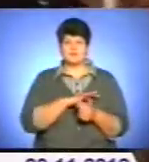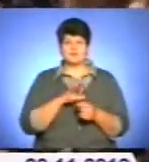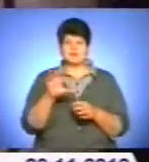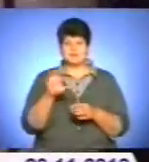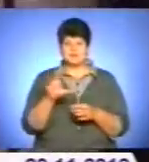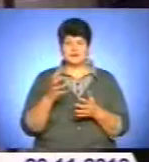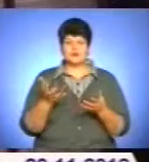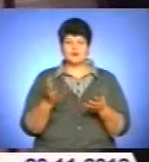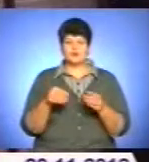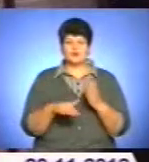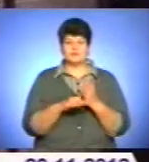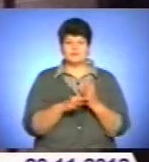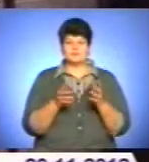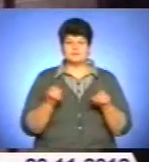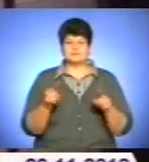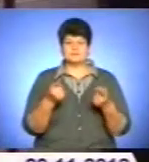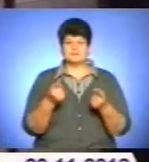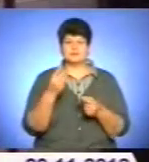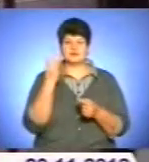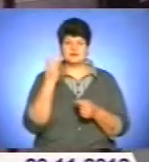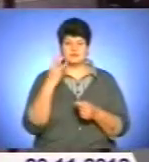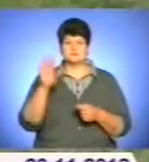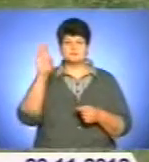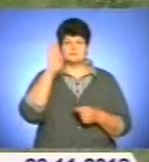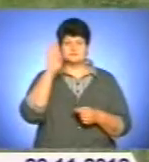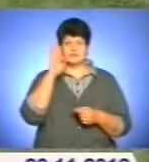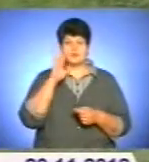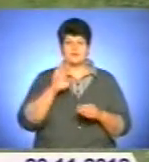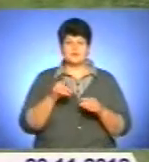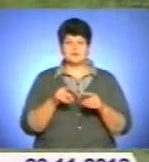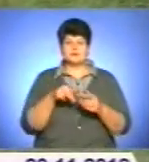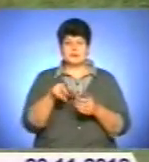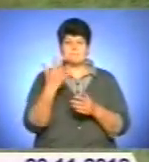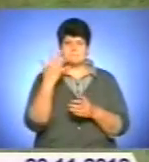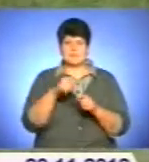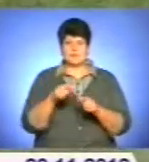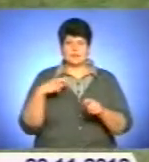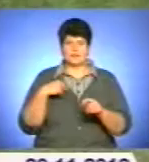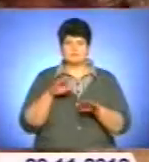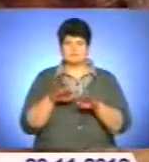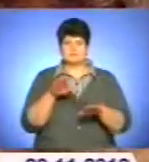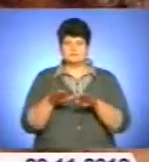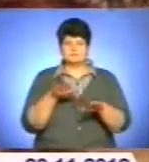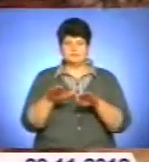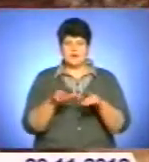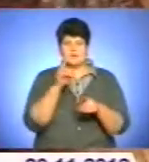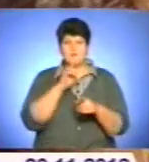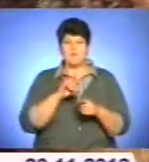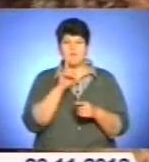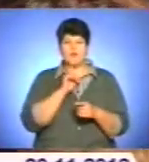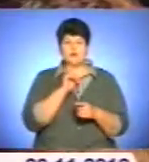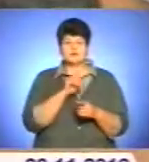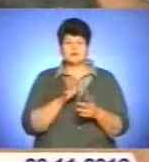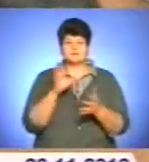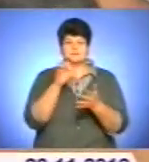затримати трьох злодіїв у Підволочийському районі. По сліду крадіїв тварини йшла 5 кілометрів непрохідними хащами, аж поки не вивела